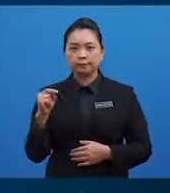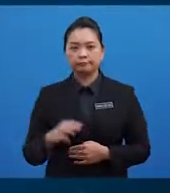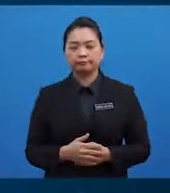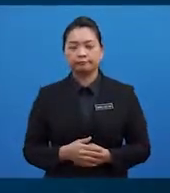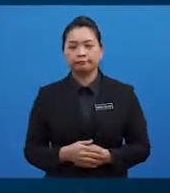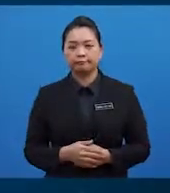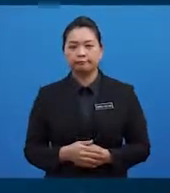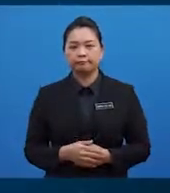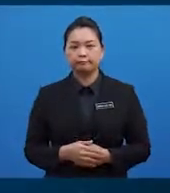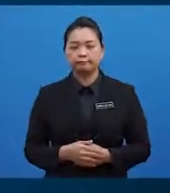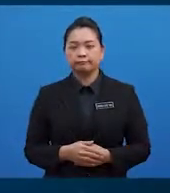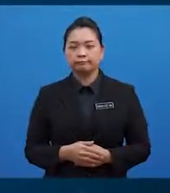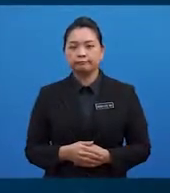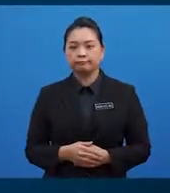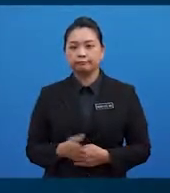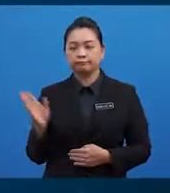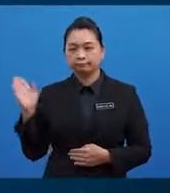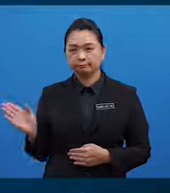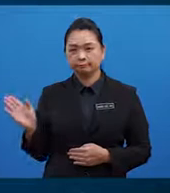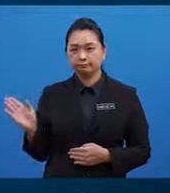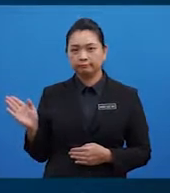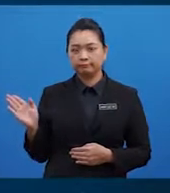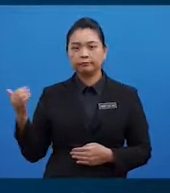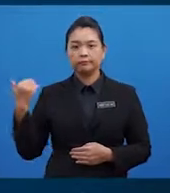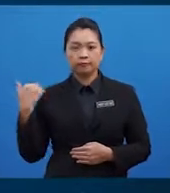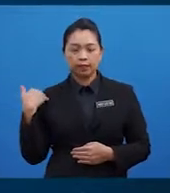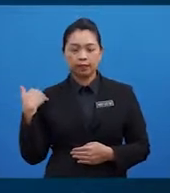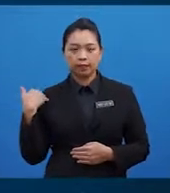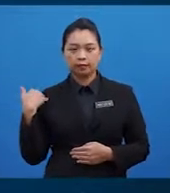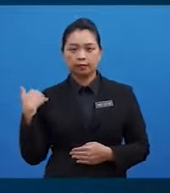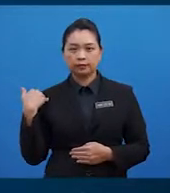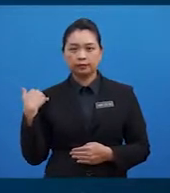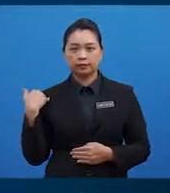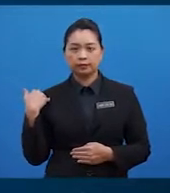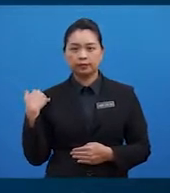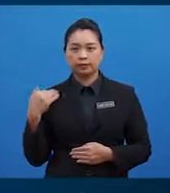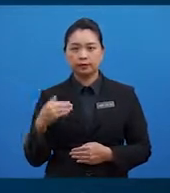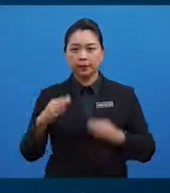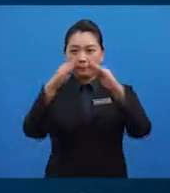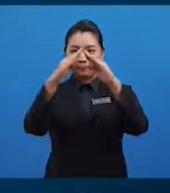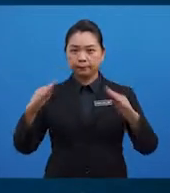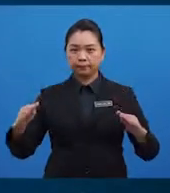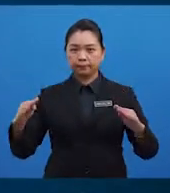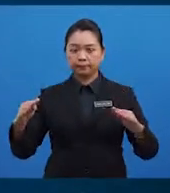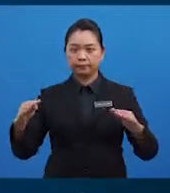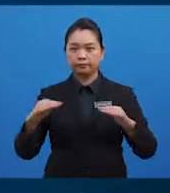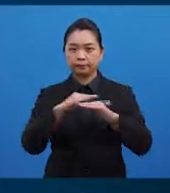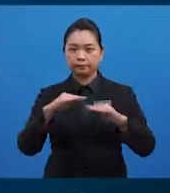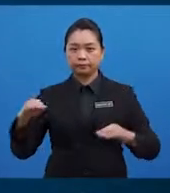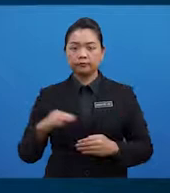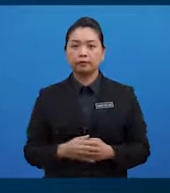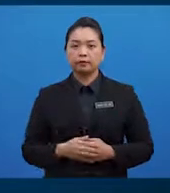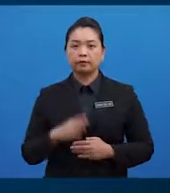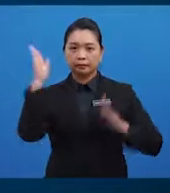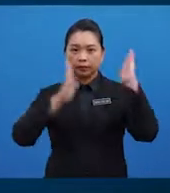Baiklah pelajar, ini adalah piramid makanan Malaysia. Nutrien terbahagi